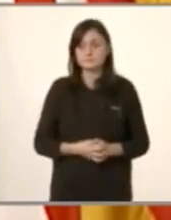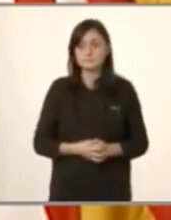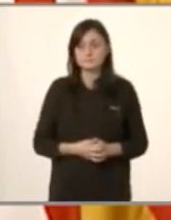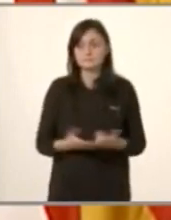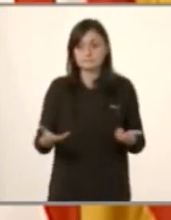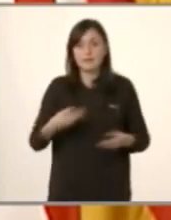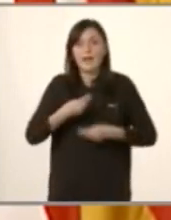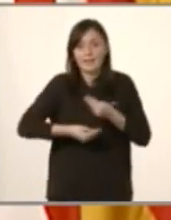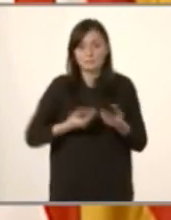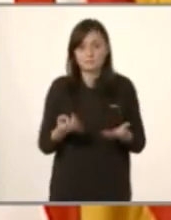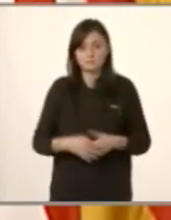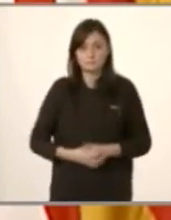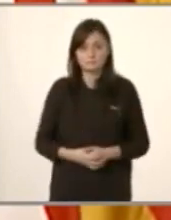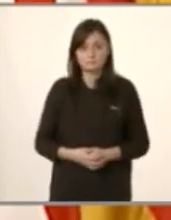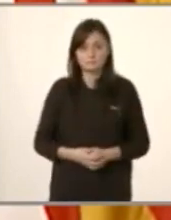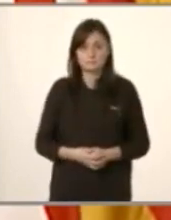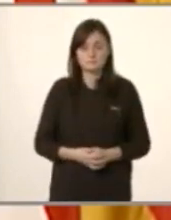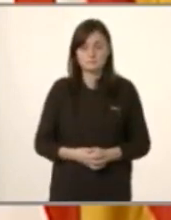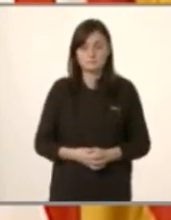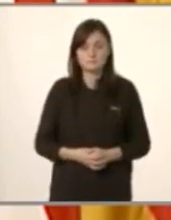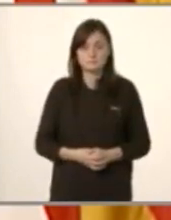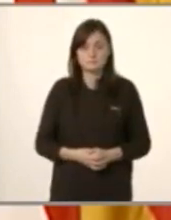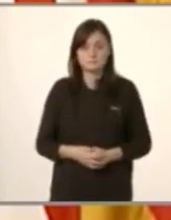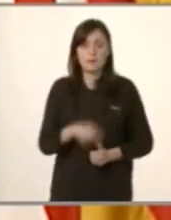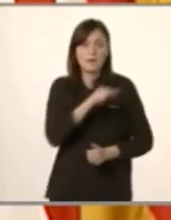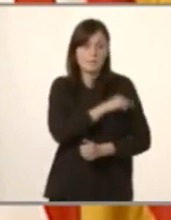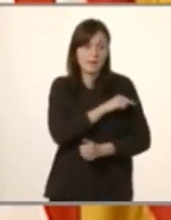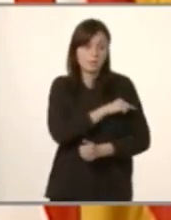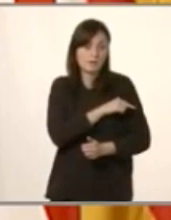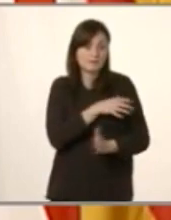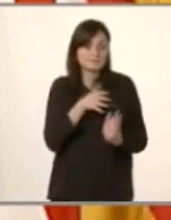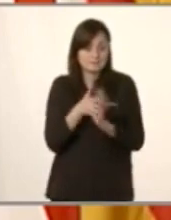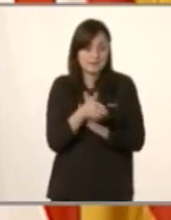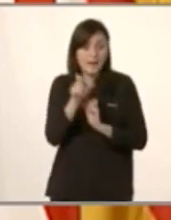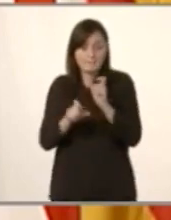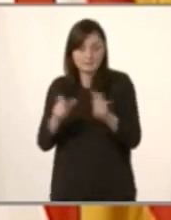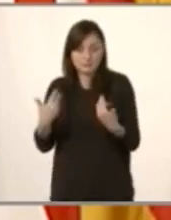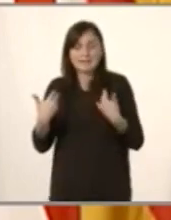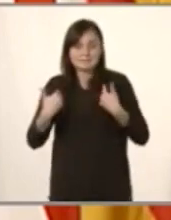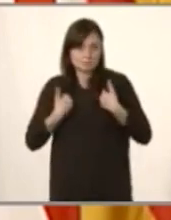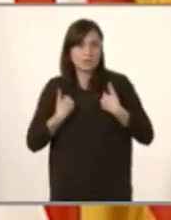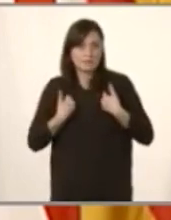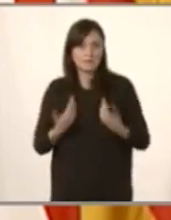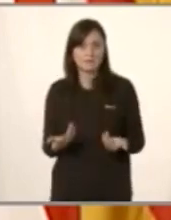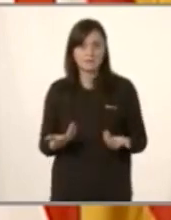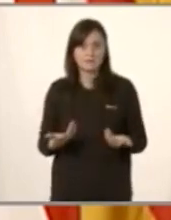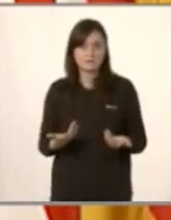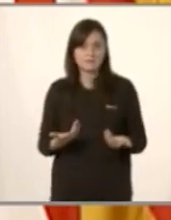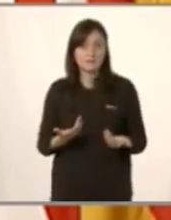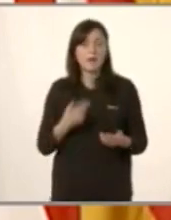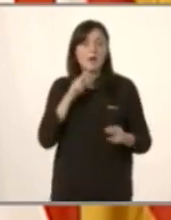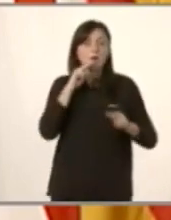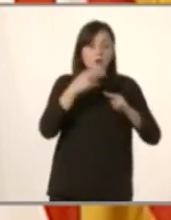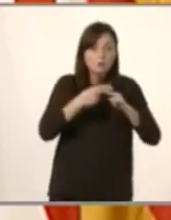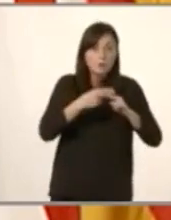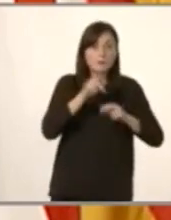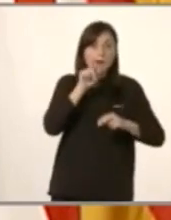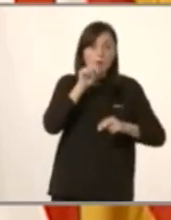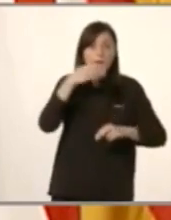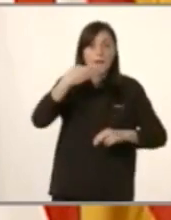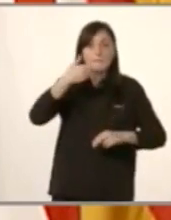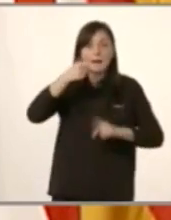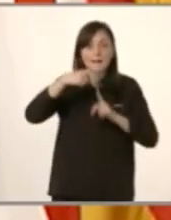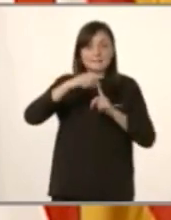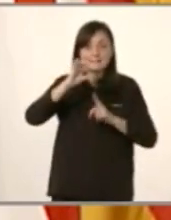Doncs què fem? que així la vacuna som nosaltres. Insistir que Batista estigui vacunat no vol